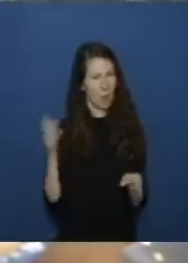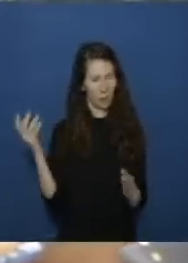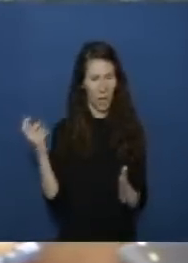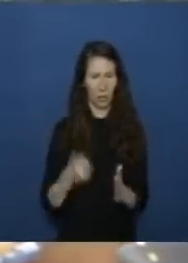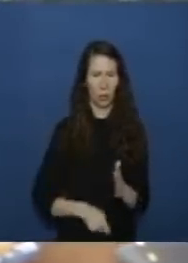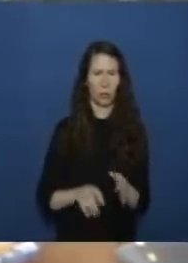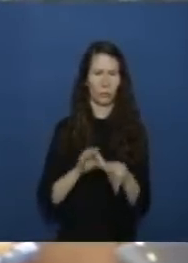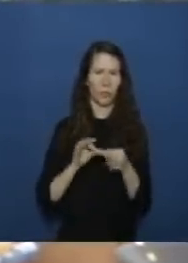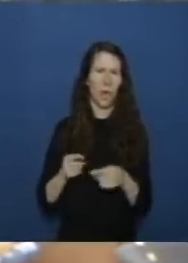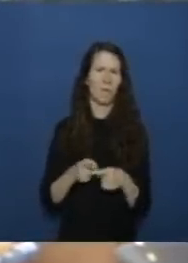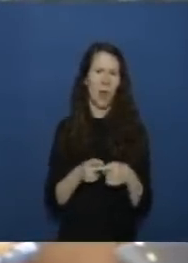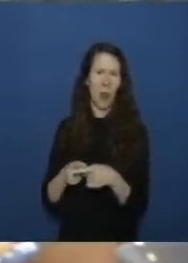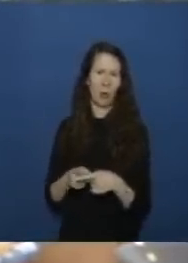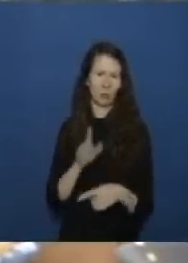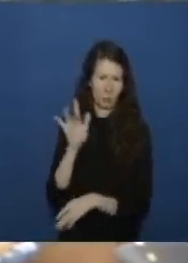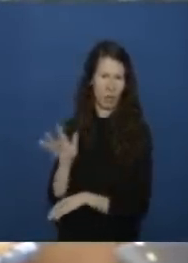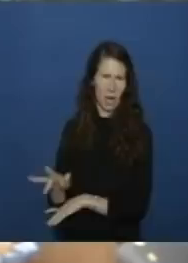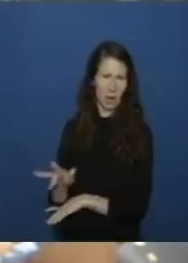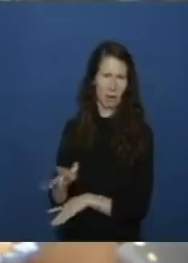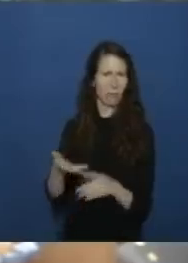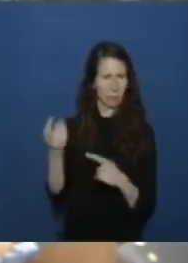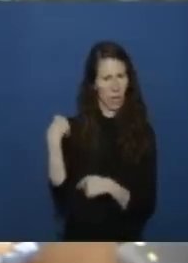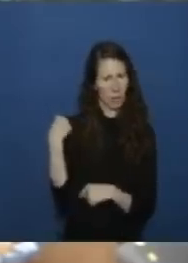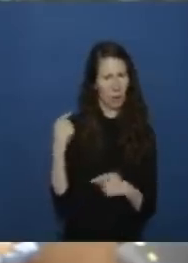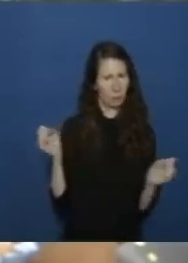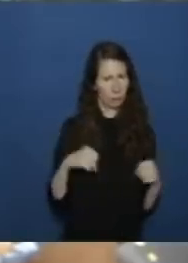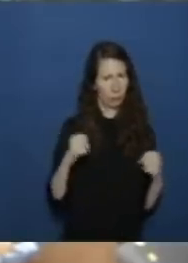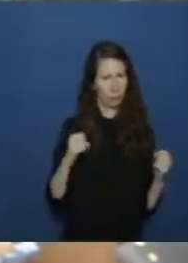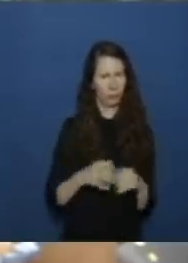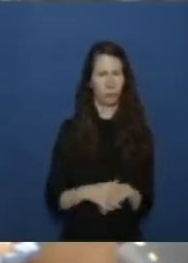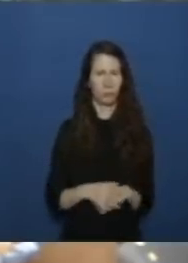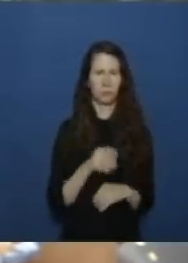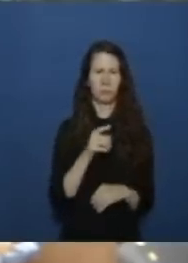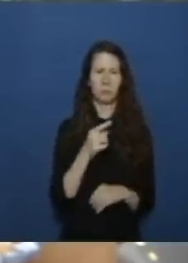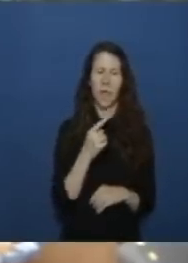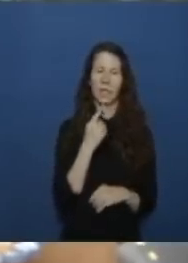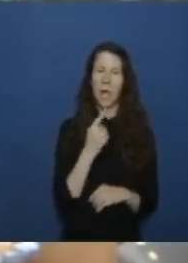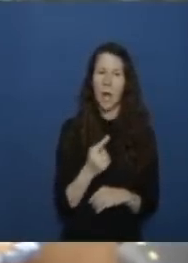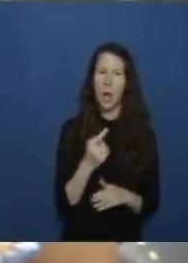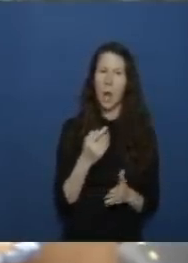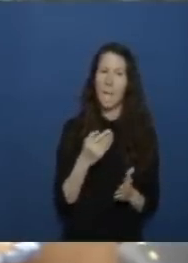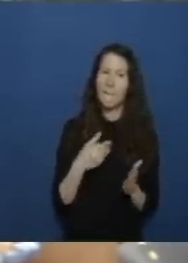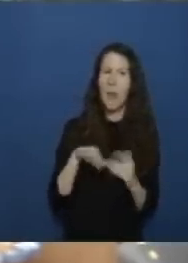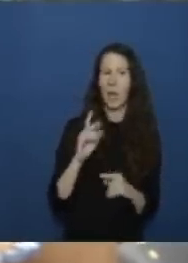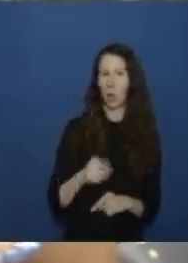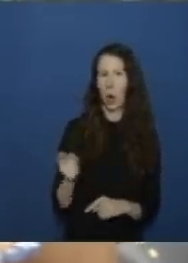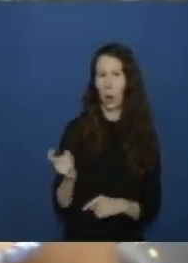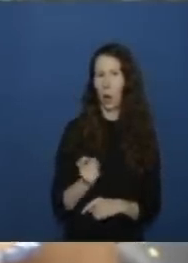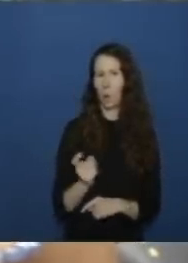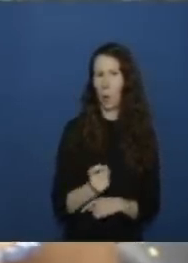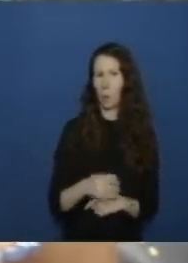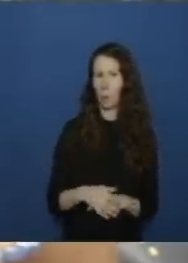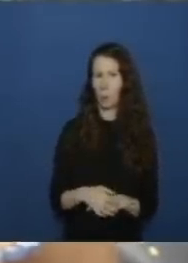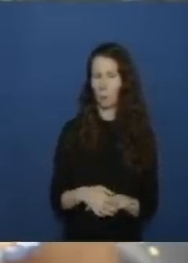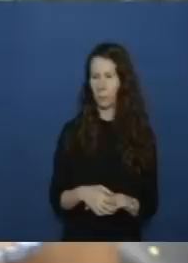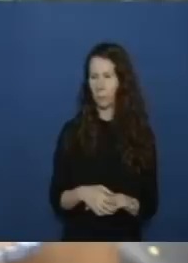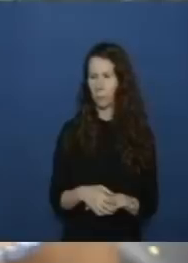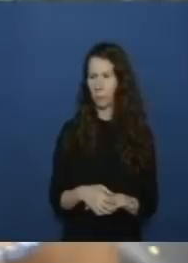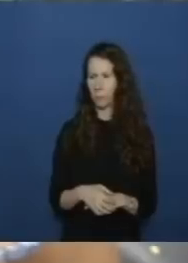gegen belarus beschlossen und angedeutet dass es weitere kommen und zwar sektorale wirtschaftssanktionen